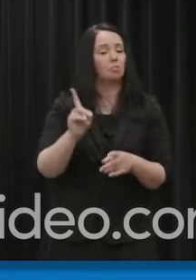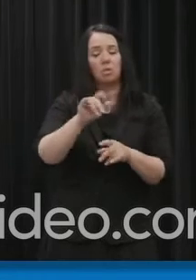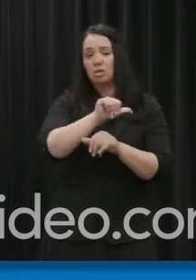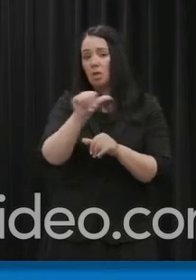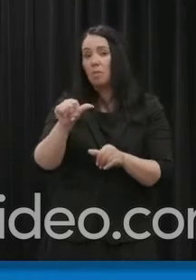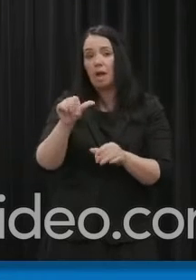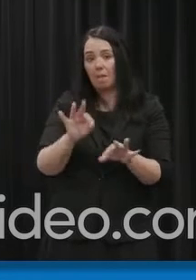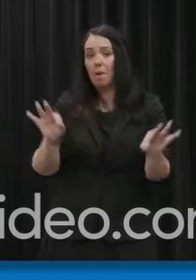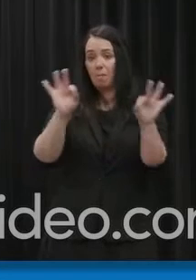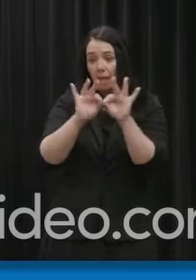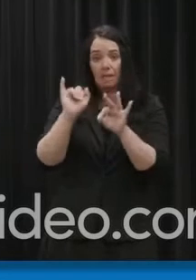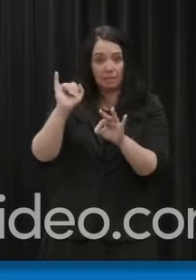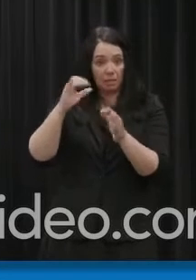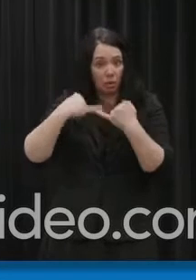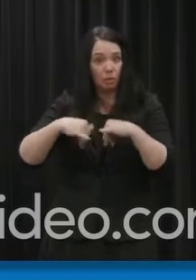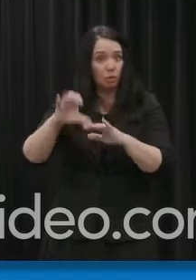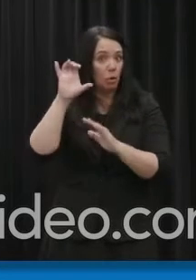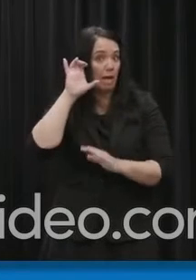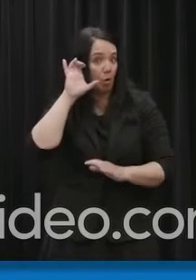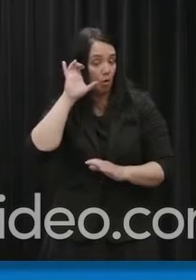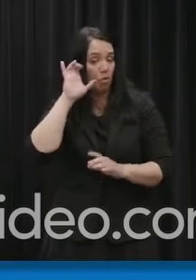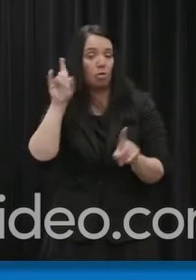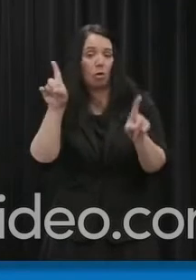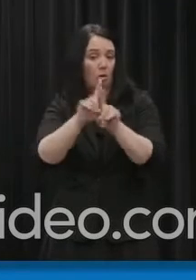de faire ce que vous faites présentement.